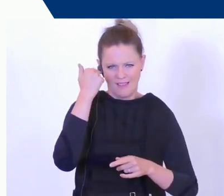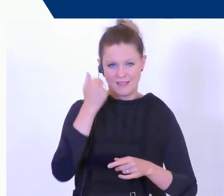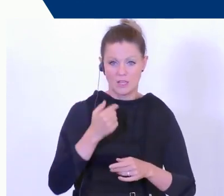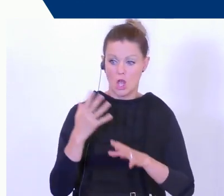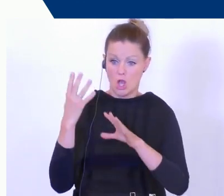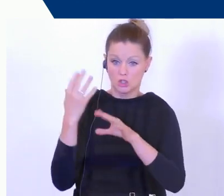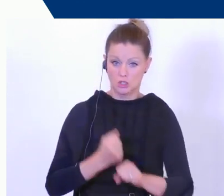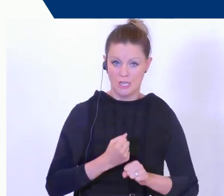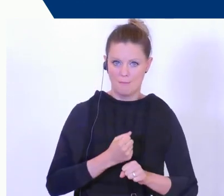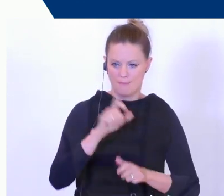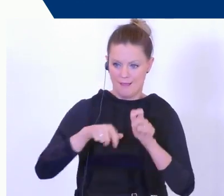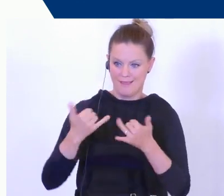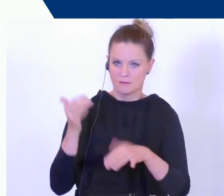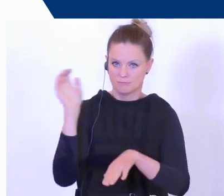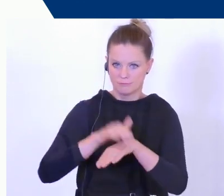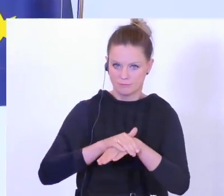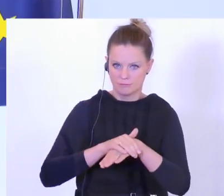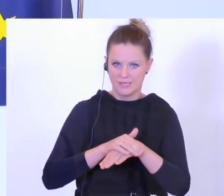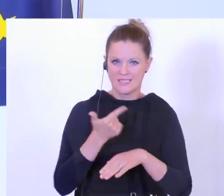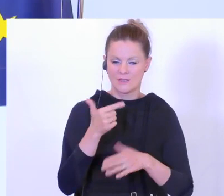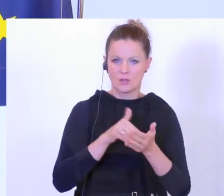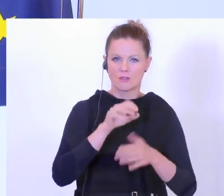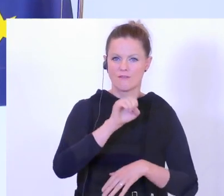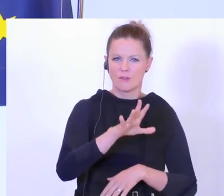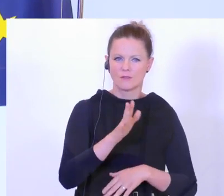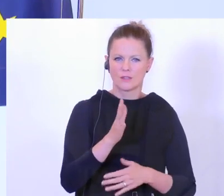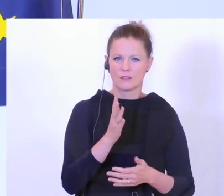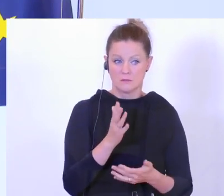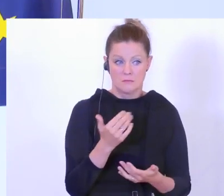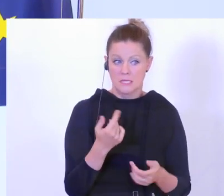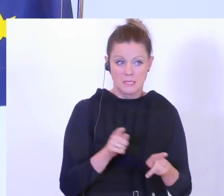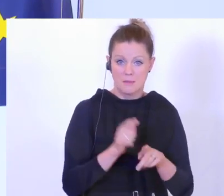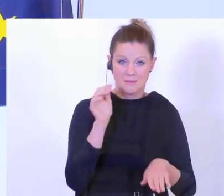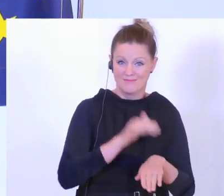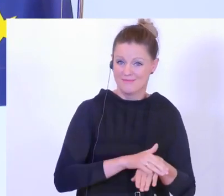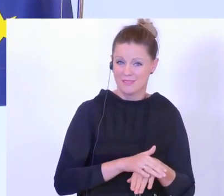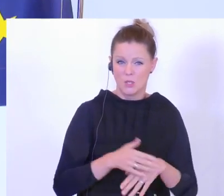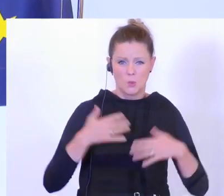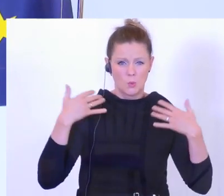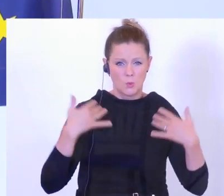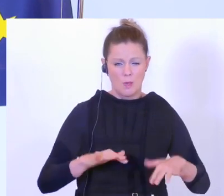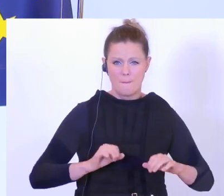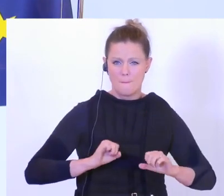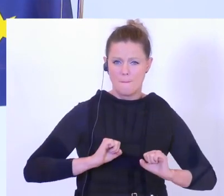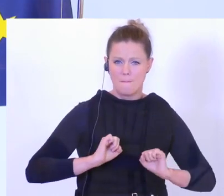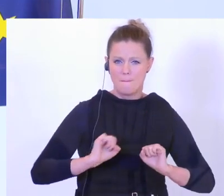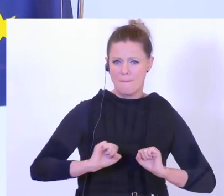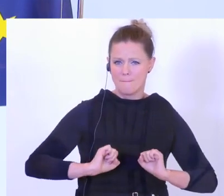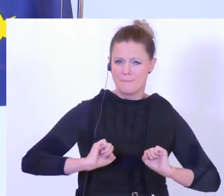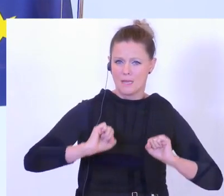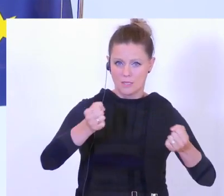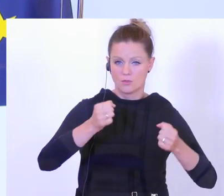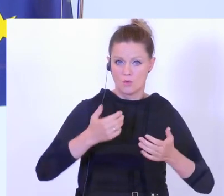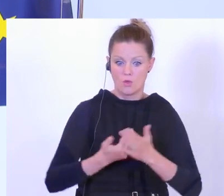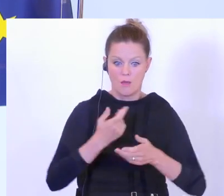Schleppern jetzt feststellen, dass wir 2015 schon festgestellt haben, es ist eine enorme, sehr schnelle Reaktionsfähigkeit auf neue